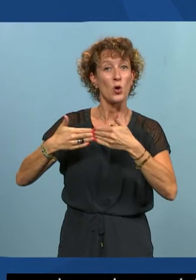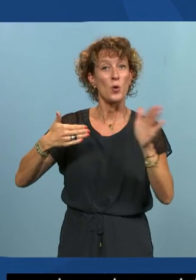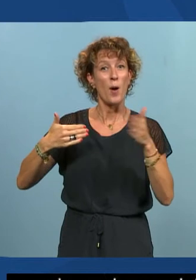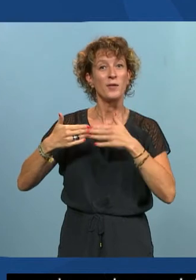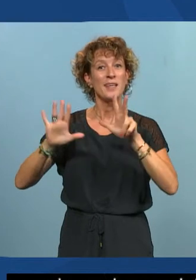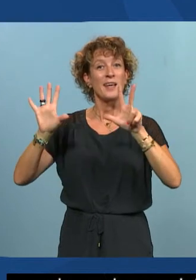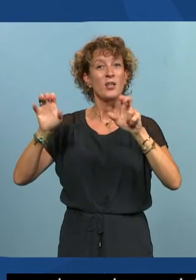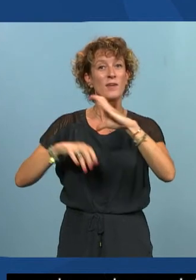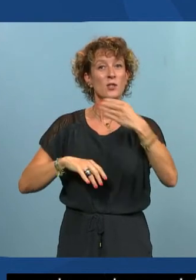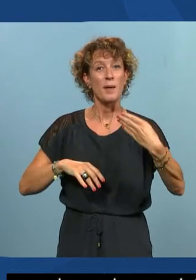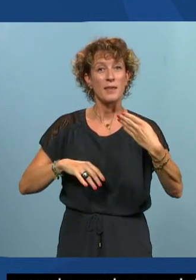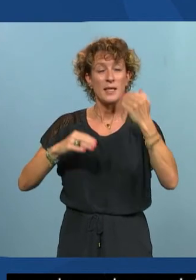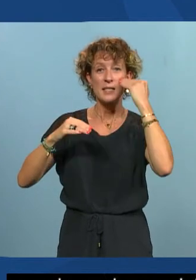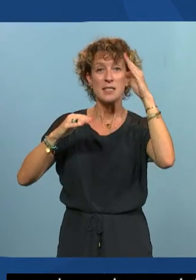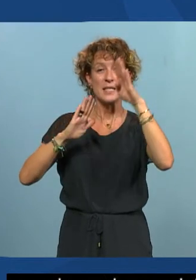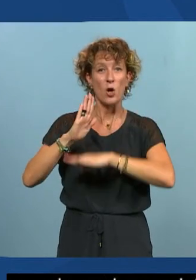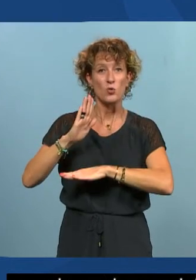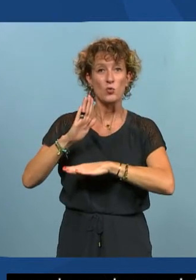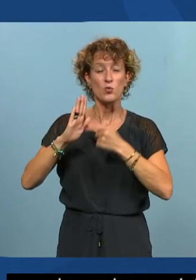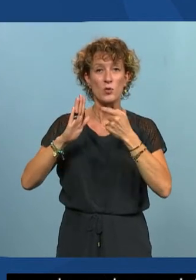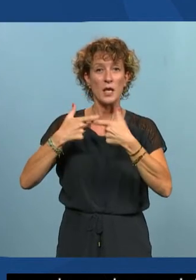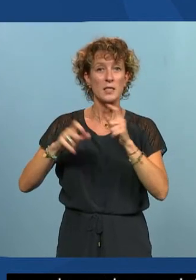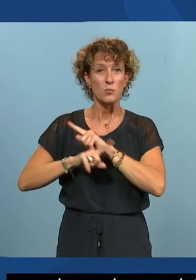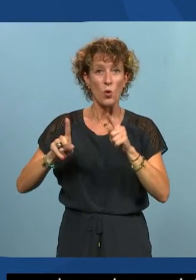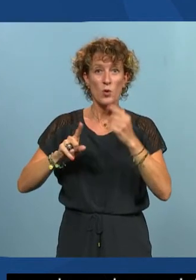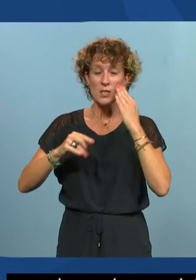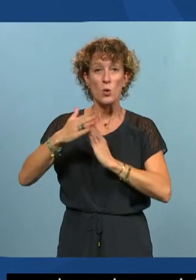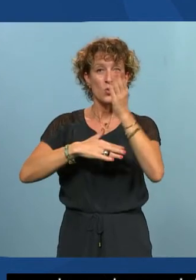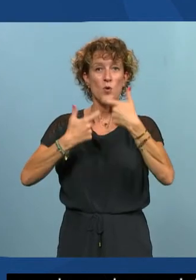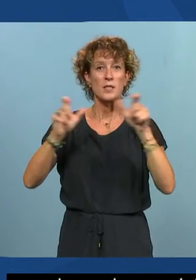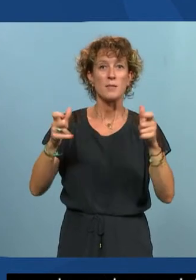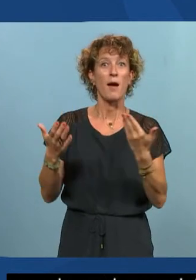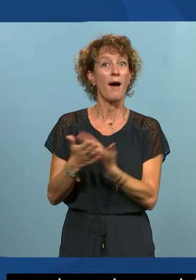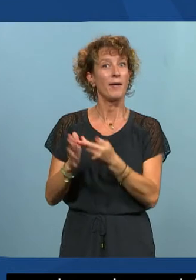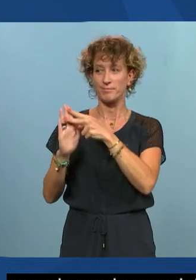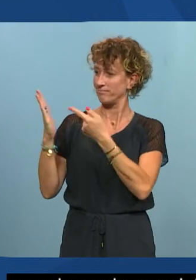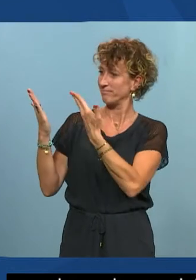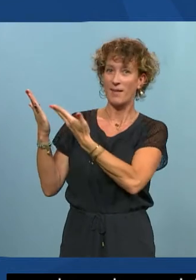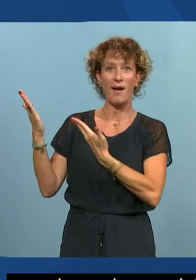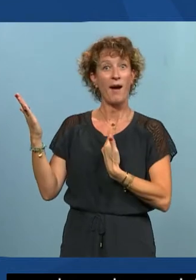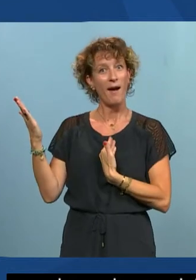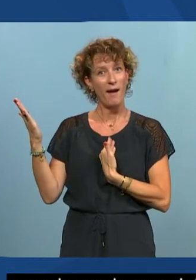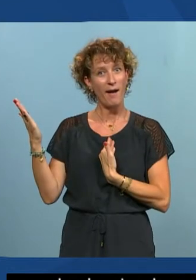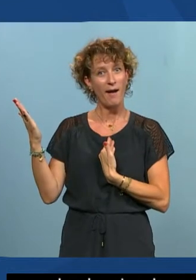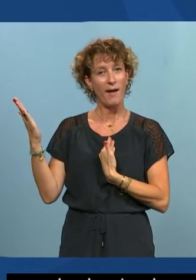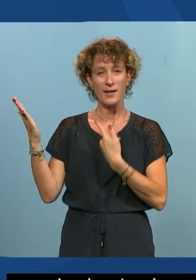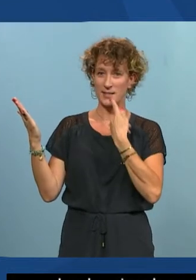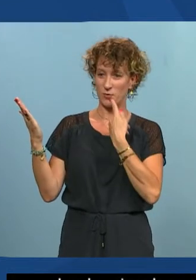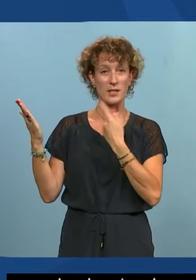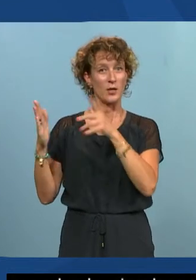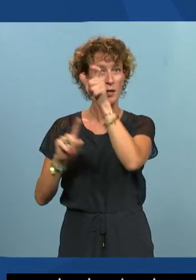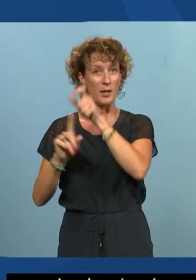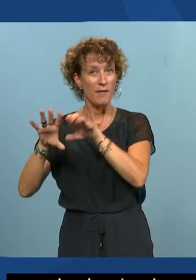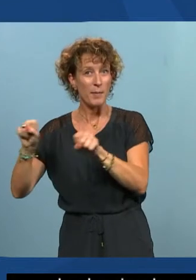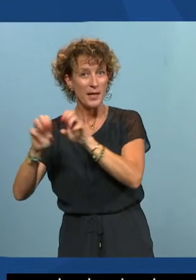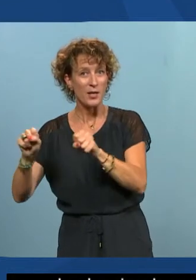cm. Si c'est en dessous vous n'êtes pas accessible si c'est au-dessus vous êtes accessible. L'avantage de cette norme c'est elle permet aussi de se dire aux fabricants de fauteuils roulants si